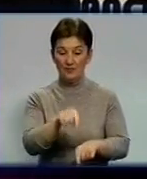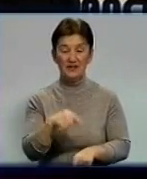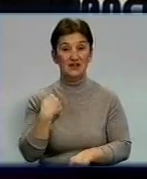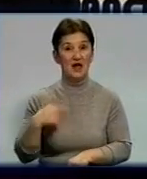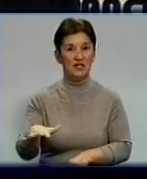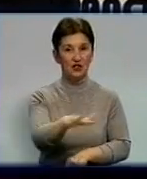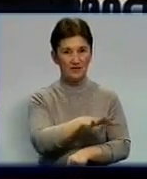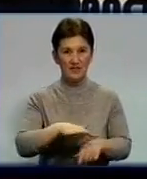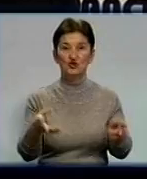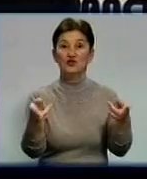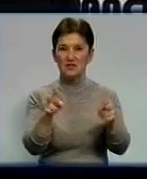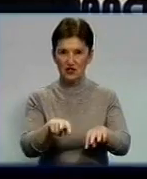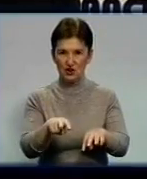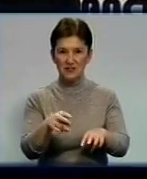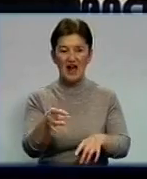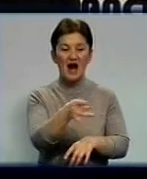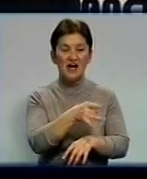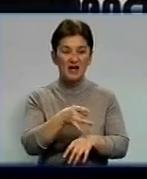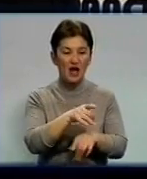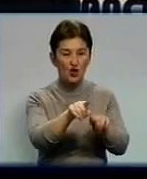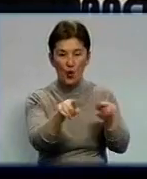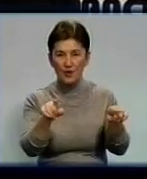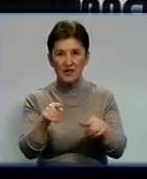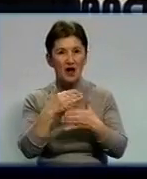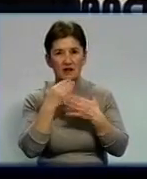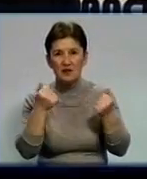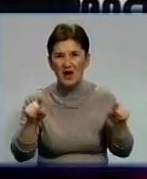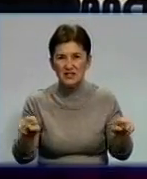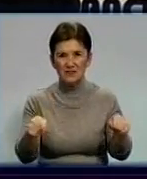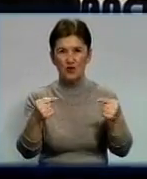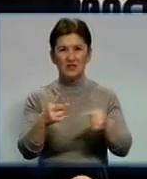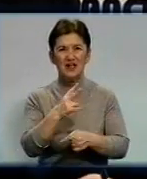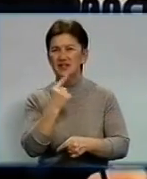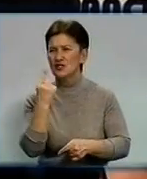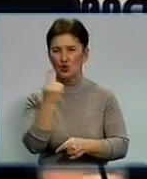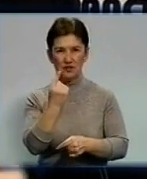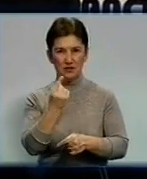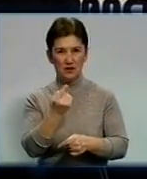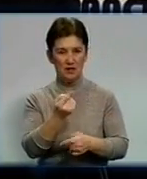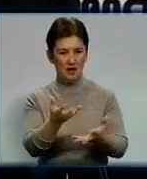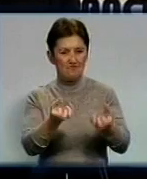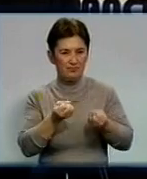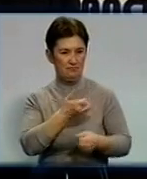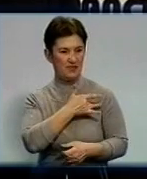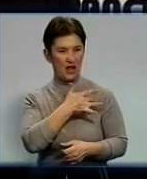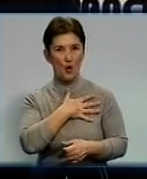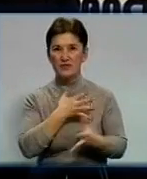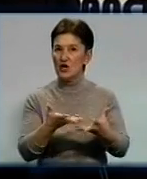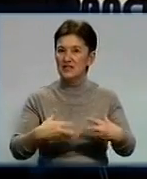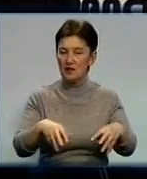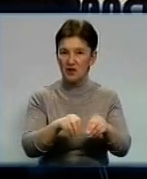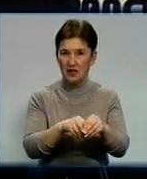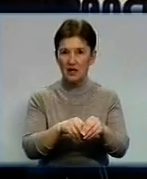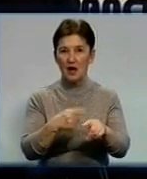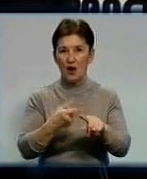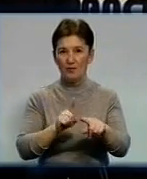залишаються райони, де не створено жодної прийомної сім'ї. І про це ми говорили напередодні